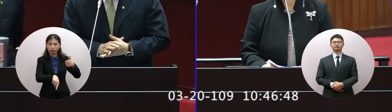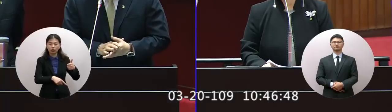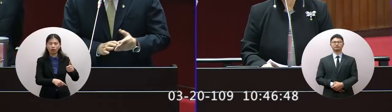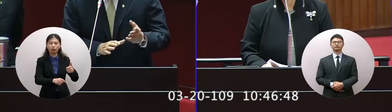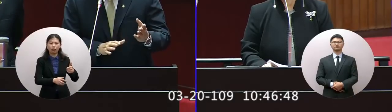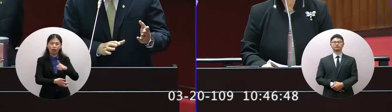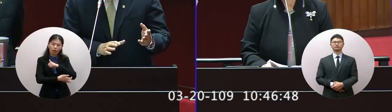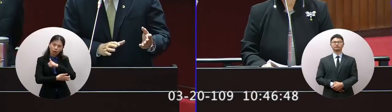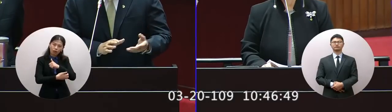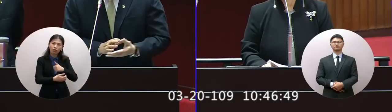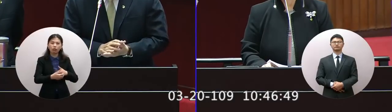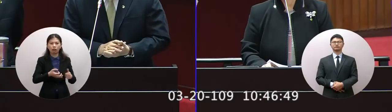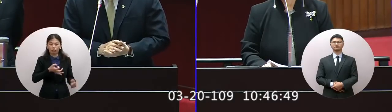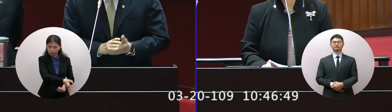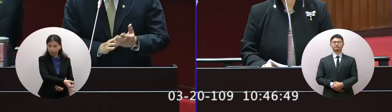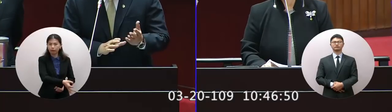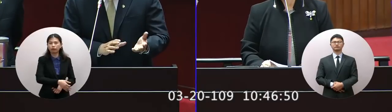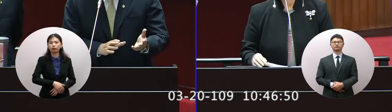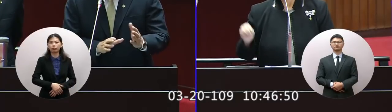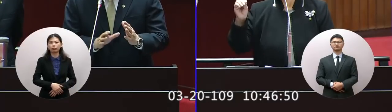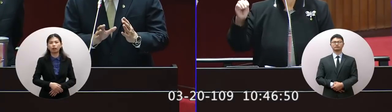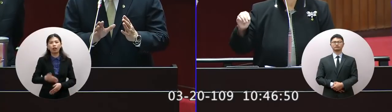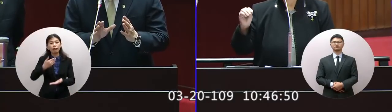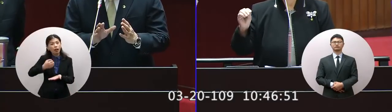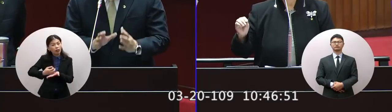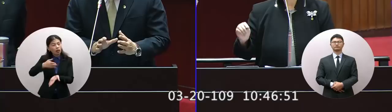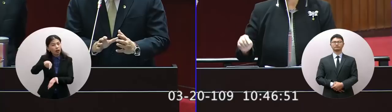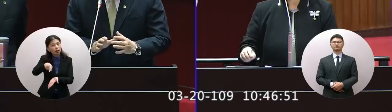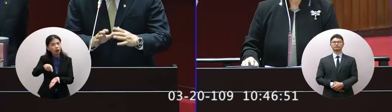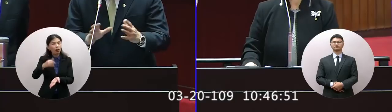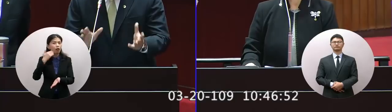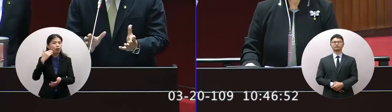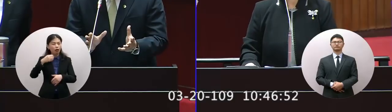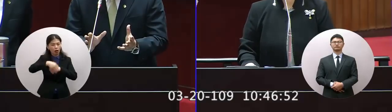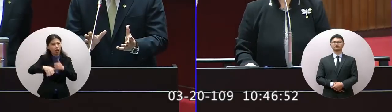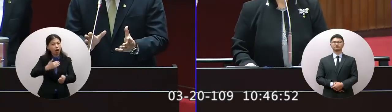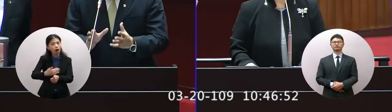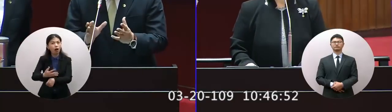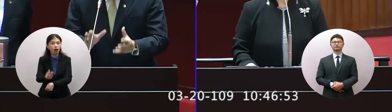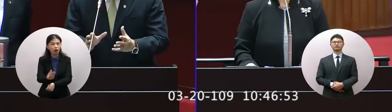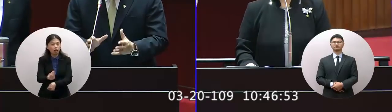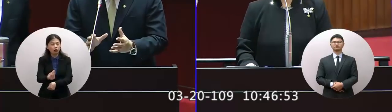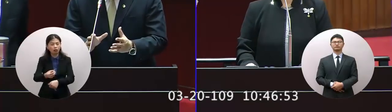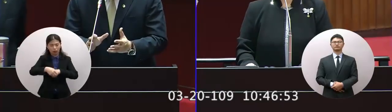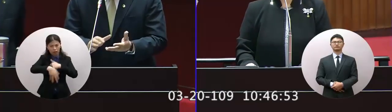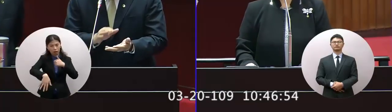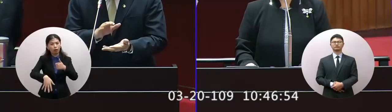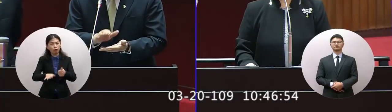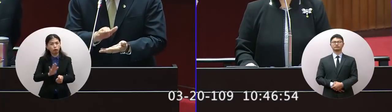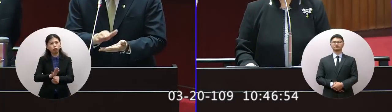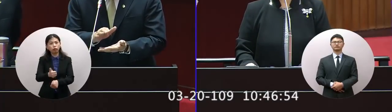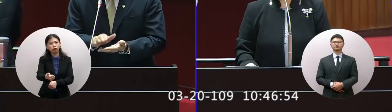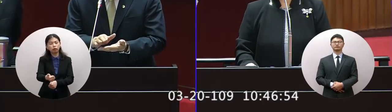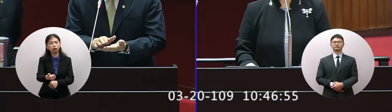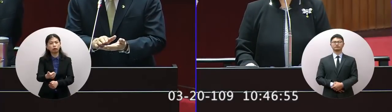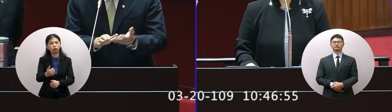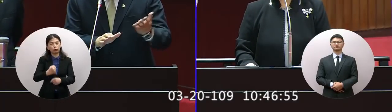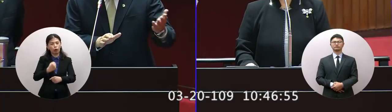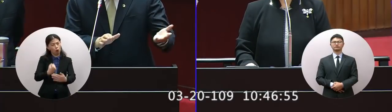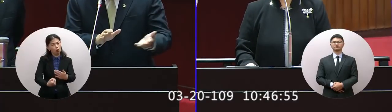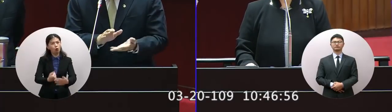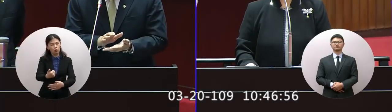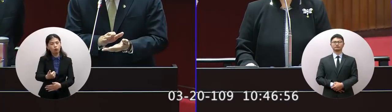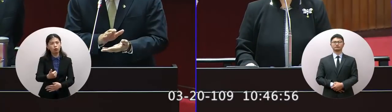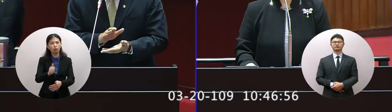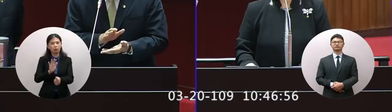規劃中那至於旅宿業因為飯店它如果沒有裁員那員工這個照顧我們能夠減輕它的負